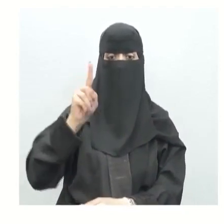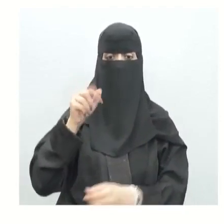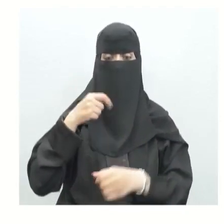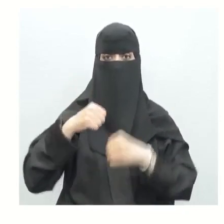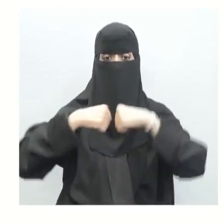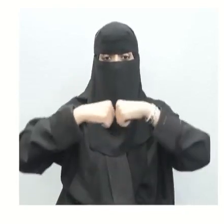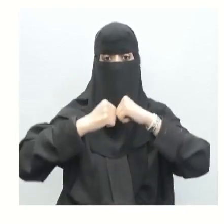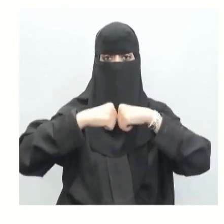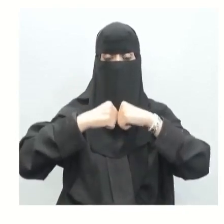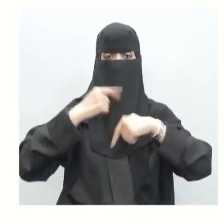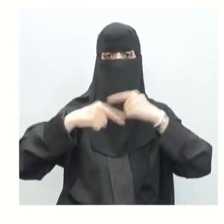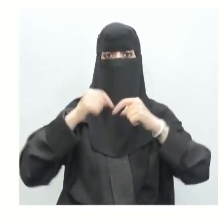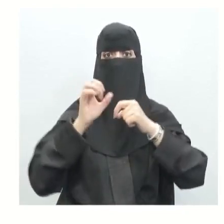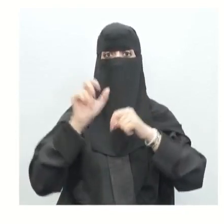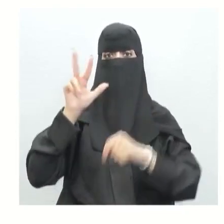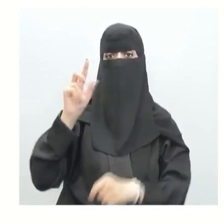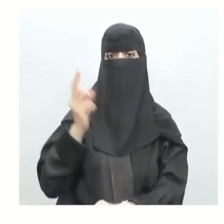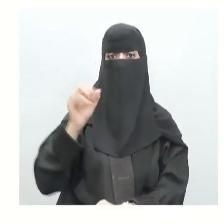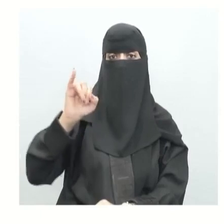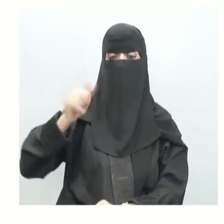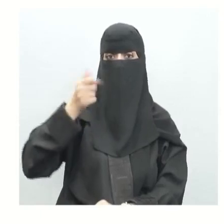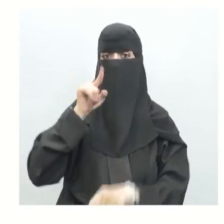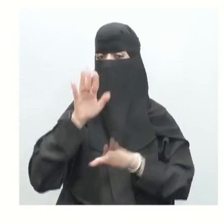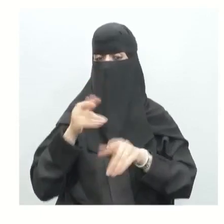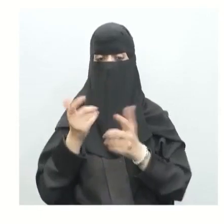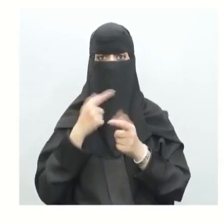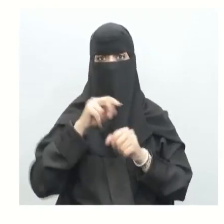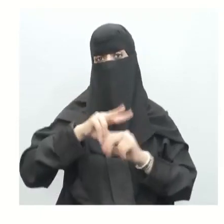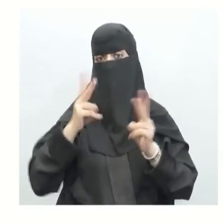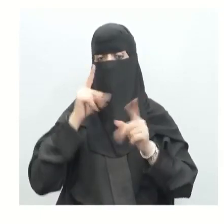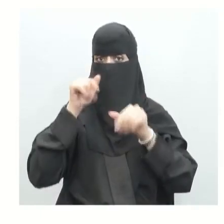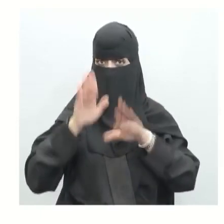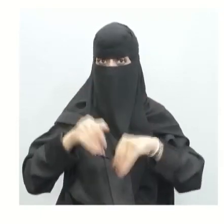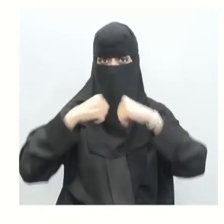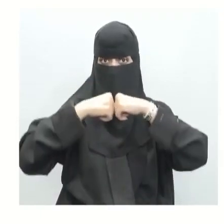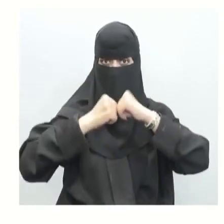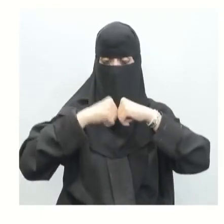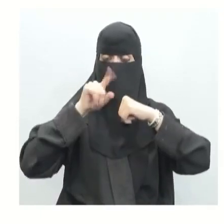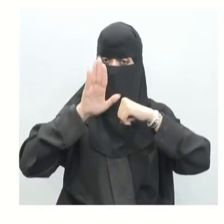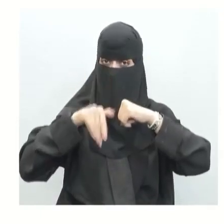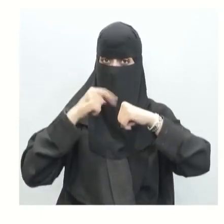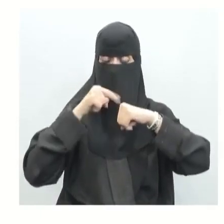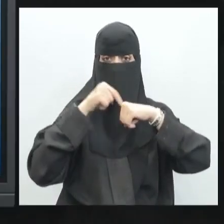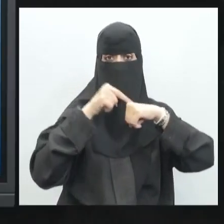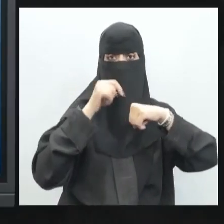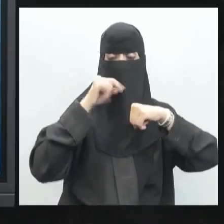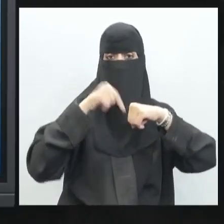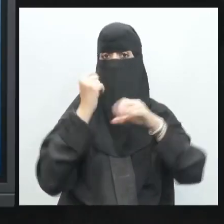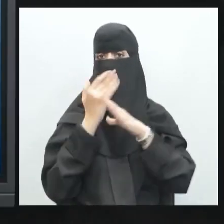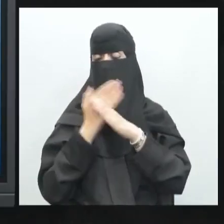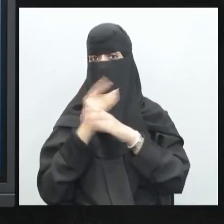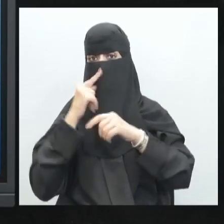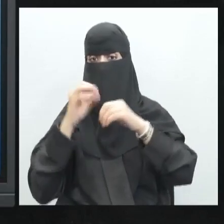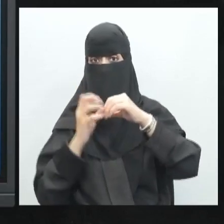المفاصل الروماتيزمي هذا الالتهاب مختلف هو التهاب في المفصل ولكن هذا الالتهاب لم يكن ناتج عن